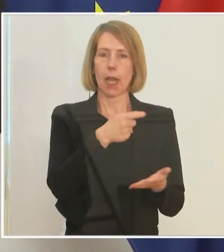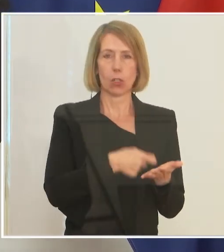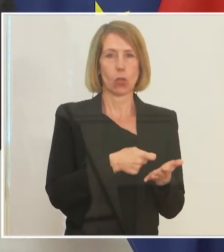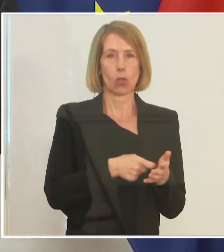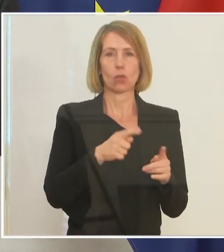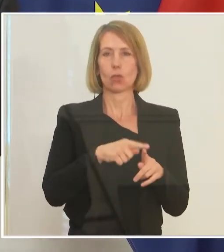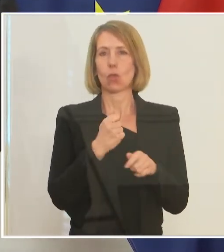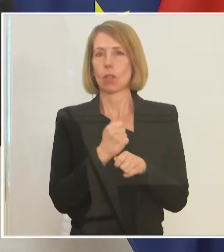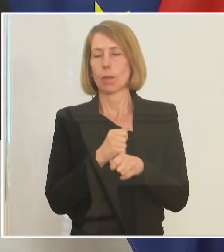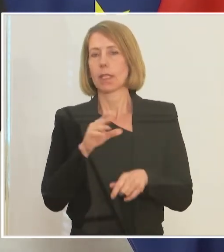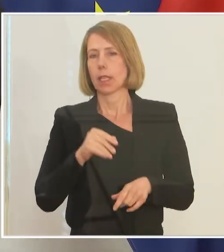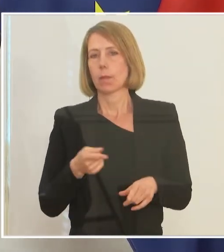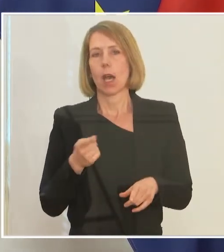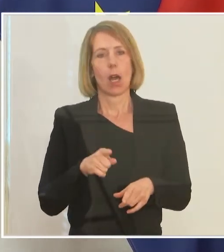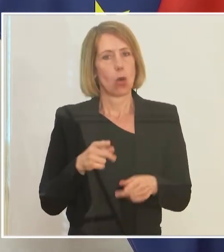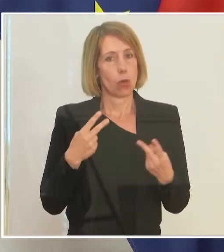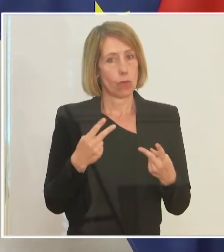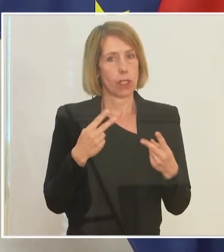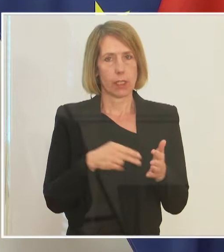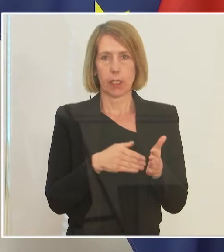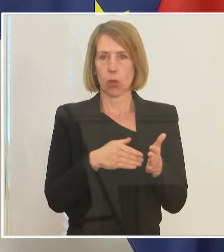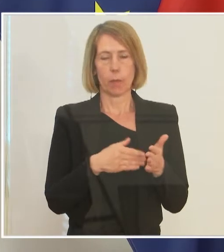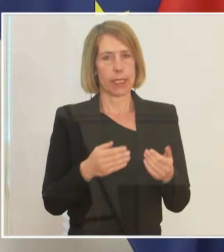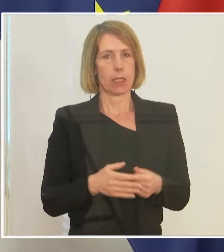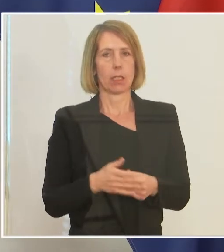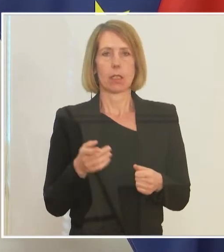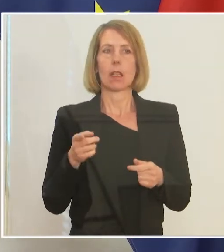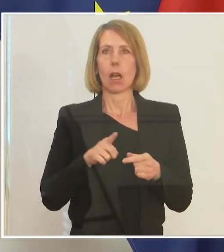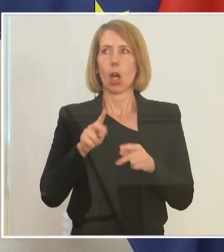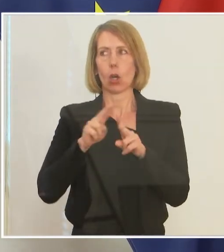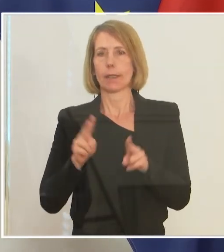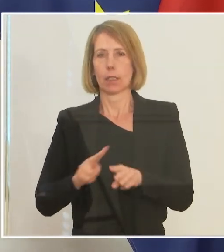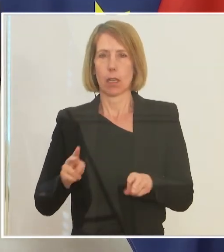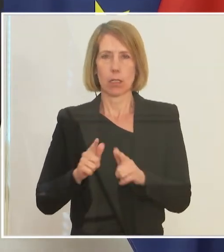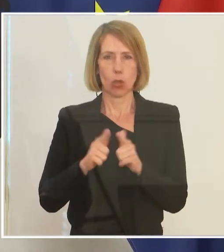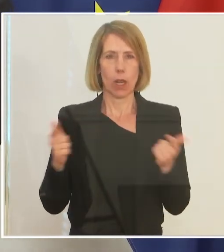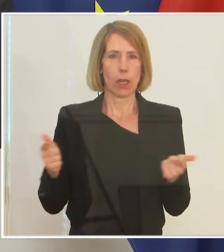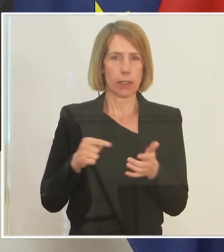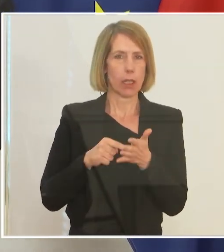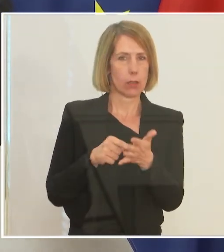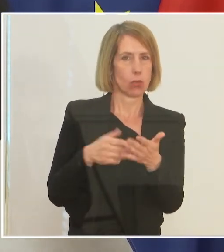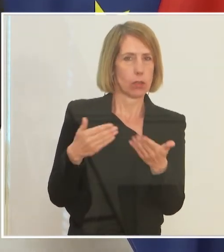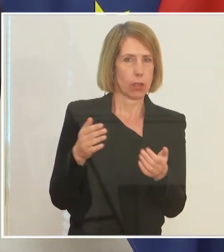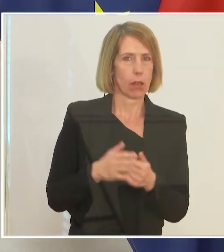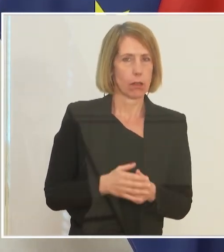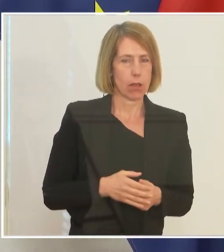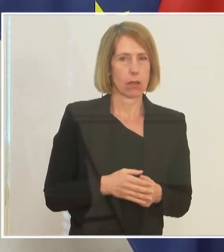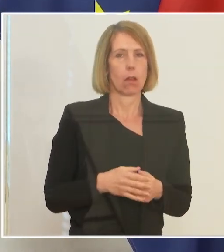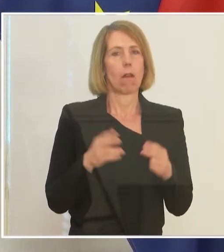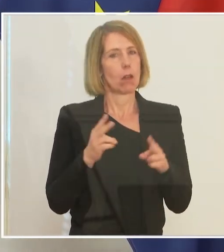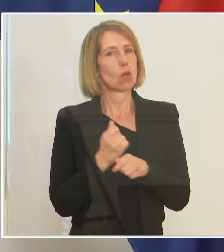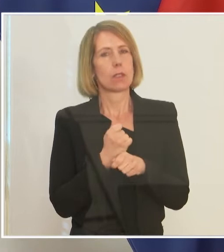Arbeitnehmer. Das ist, glaube ich, unbedingt notwendig. Das hat auch die internationale Literatur gezeigt, dass Kurzarbeit sehr